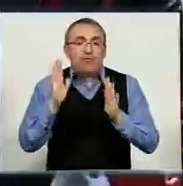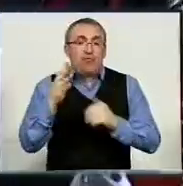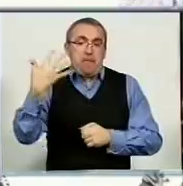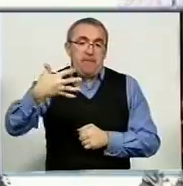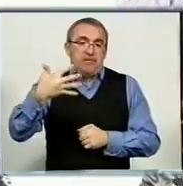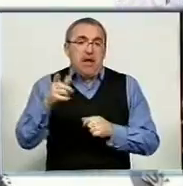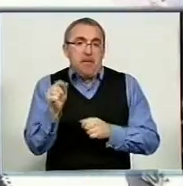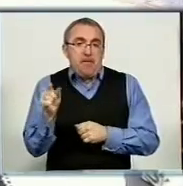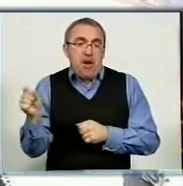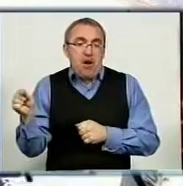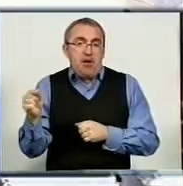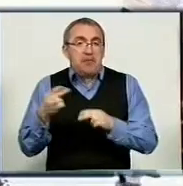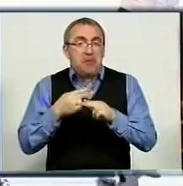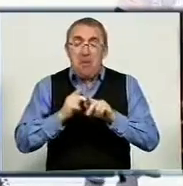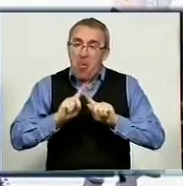пар.